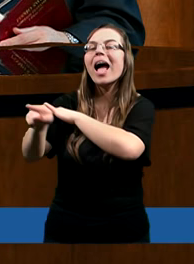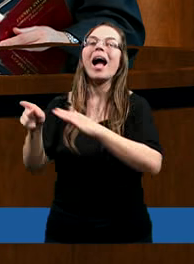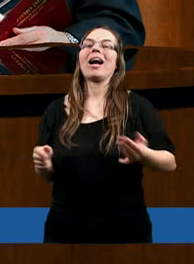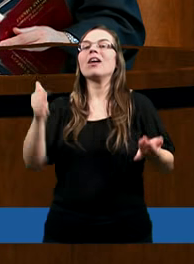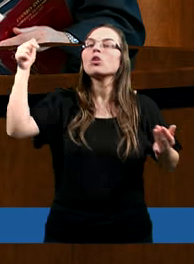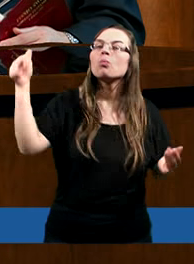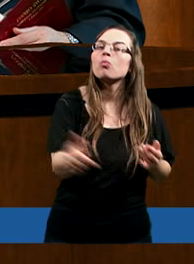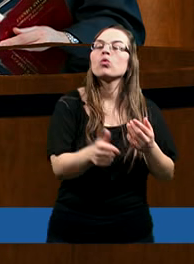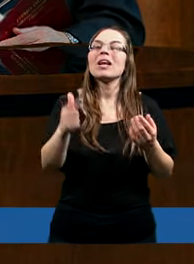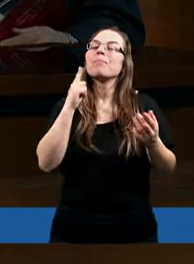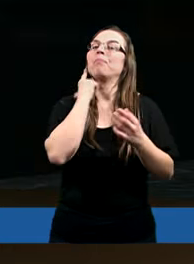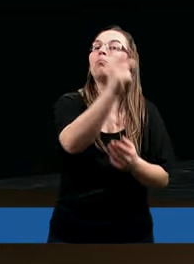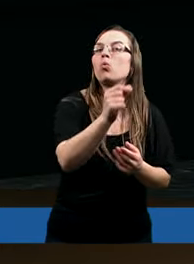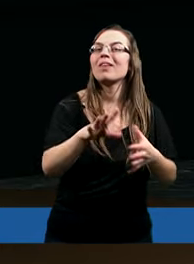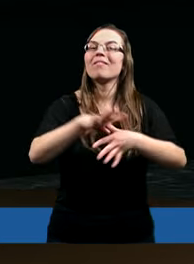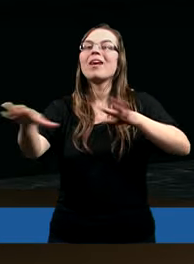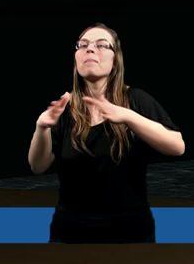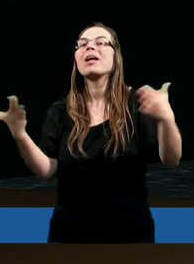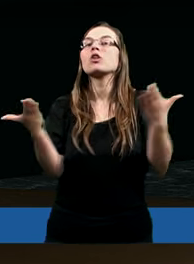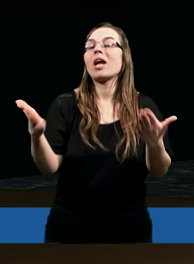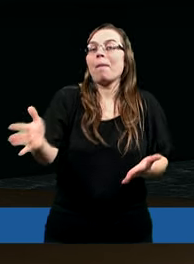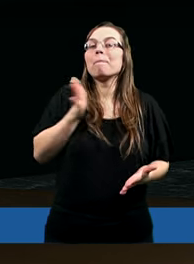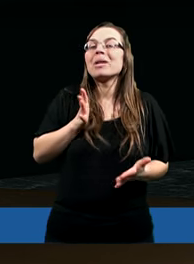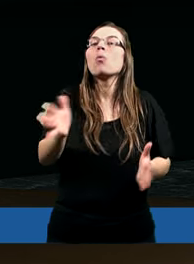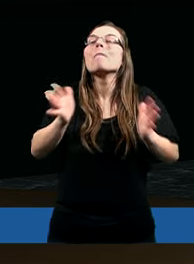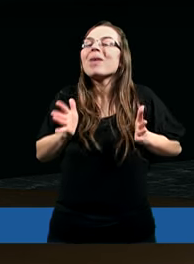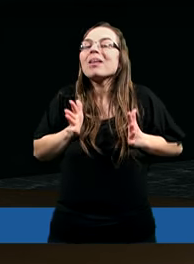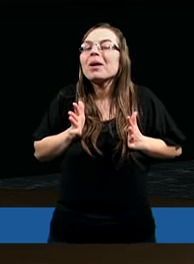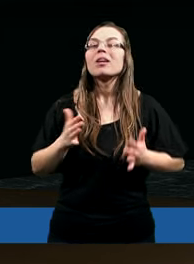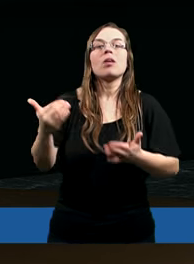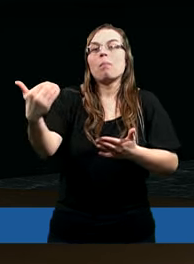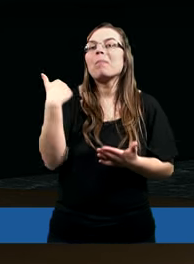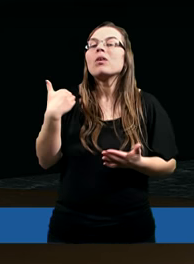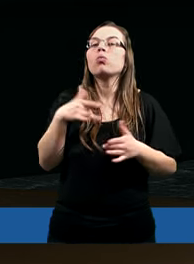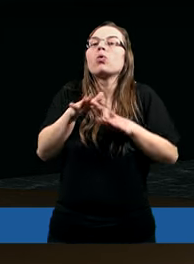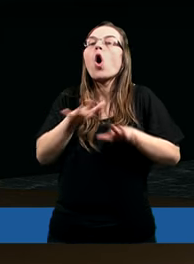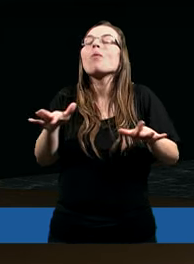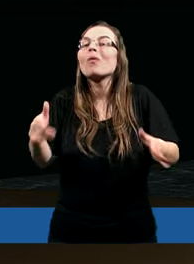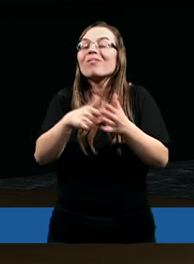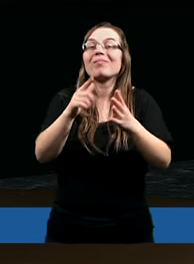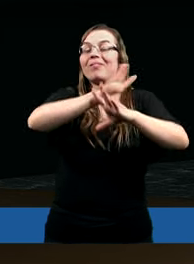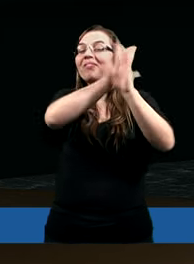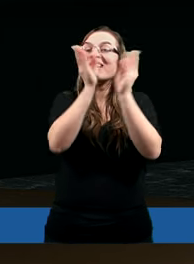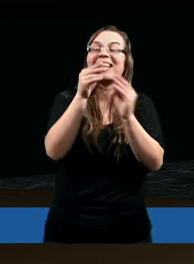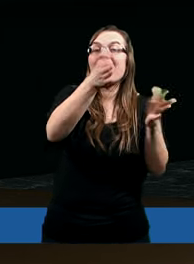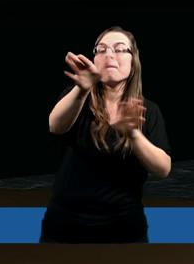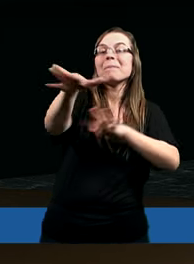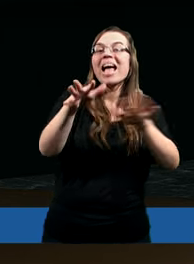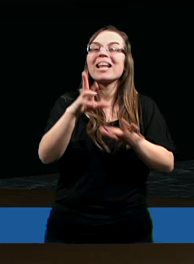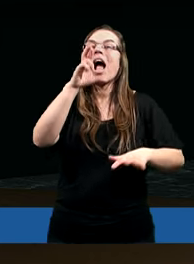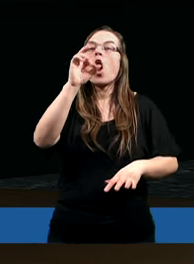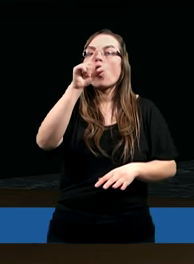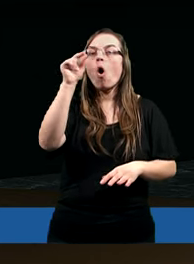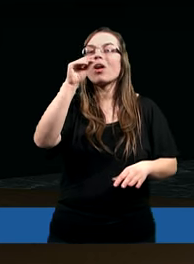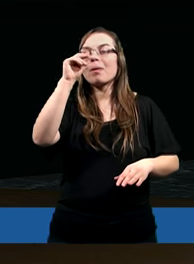Musieli pójść w miejsca, gdzie było bezpieczniej. Byli po prostu rozproszeni właśnie po tych wszystkich miejscach.